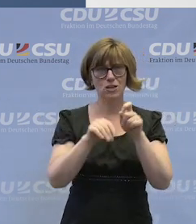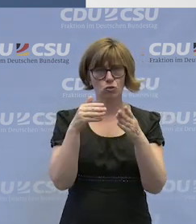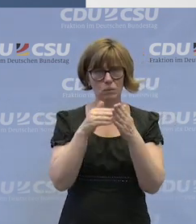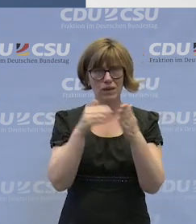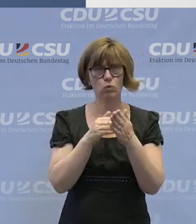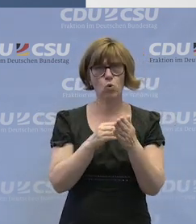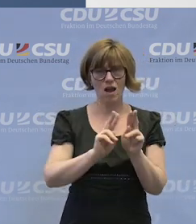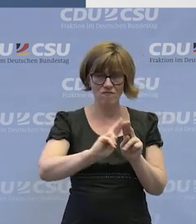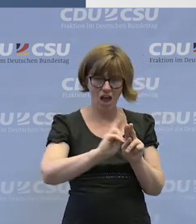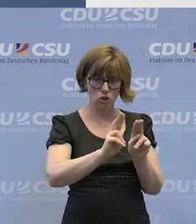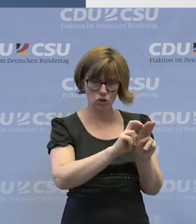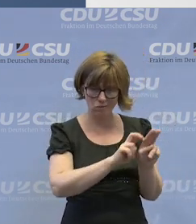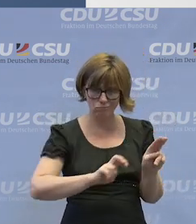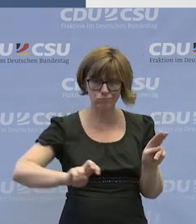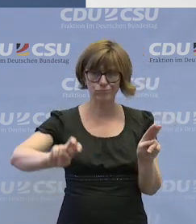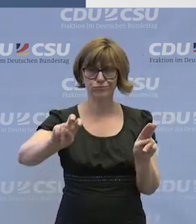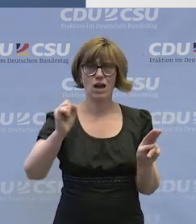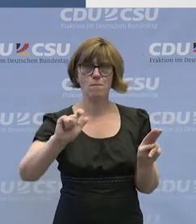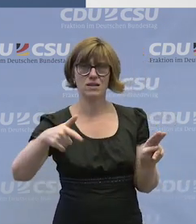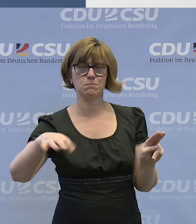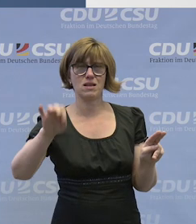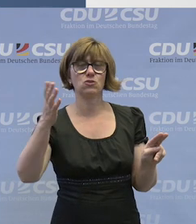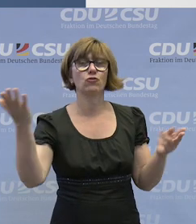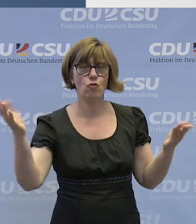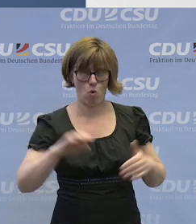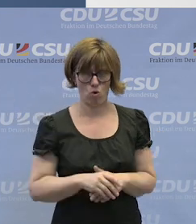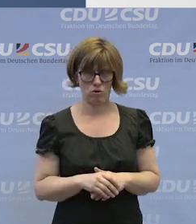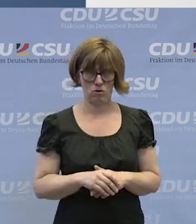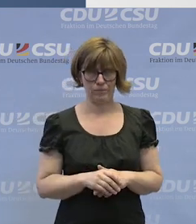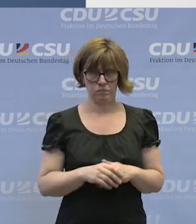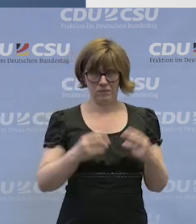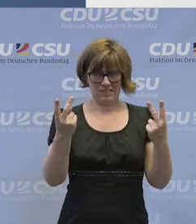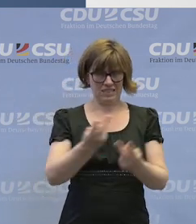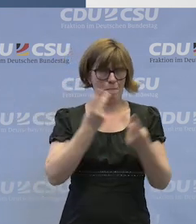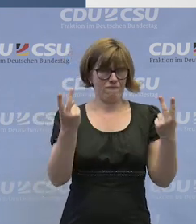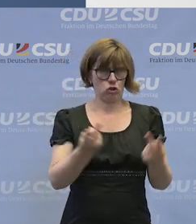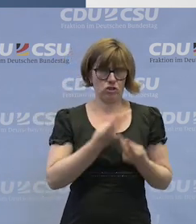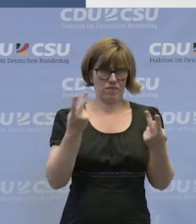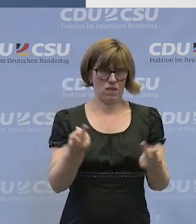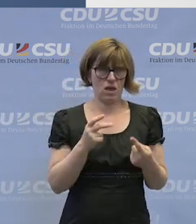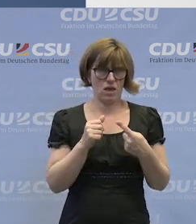Behinderung aus der Werkstatt nachher seinen Arbeitsplatz findet. Und natürlich, es ist